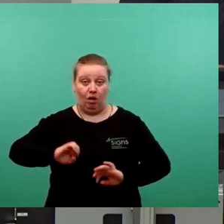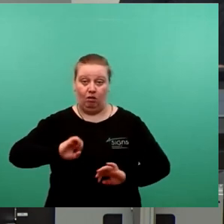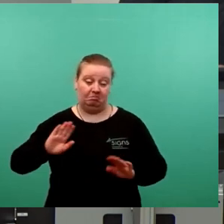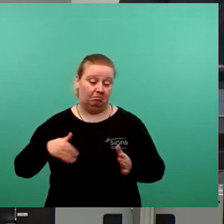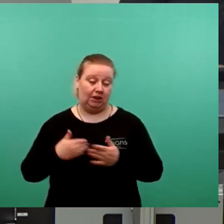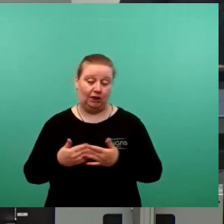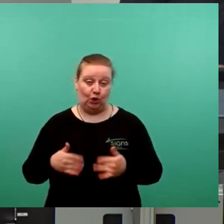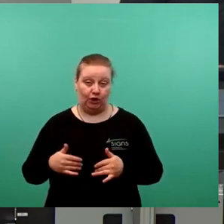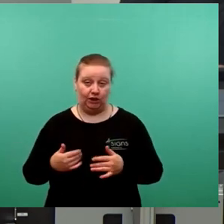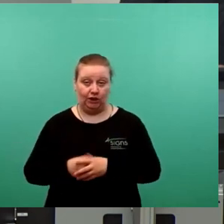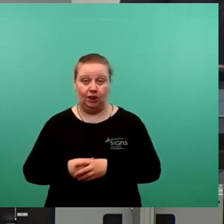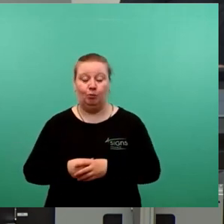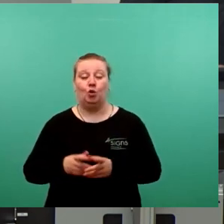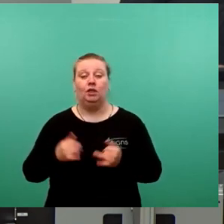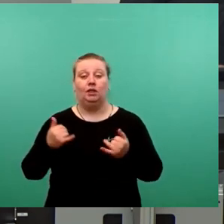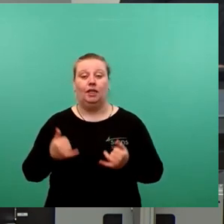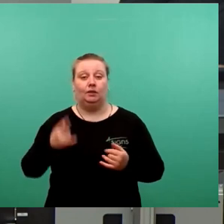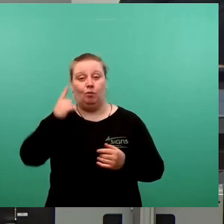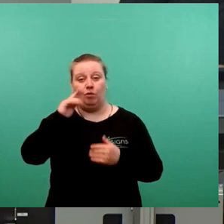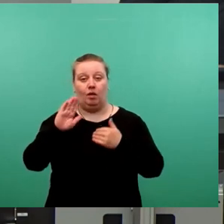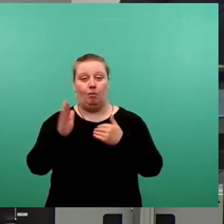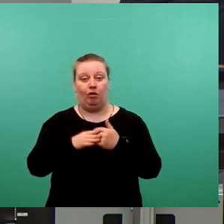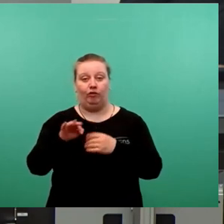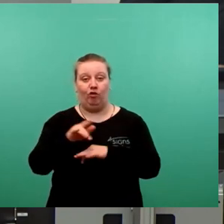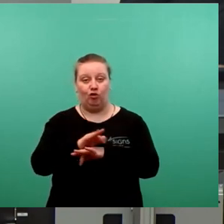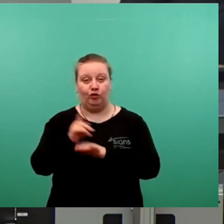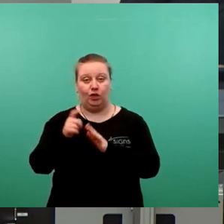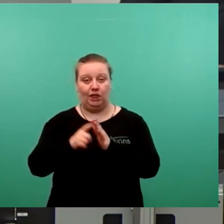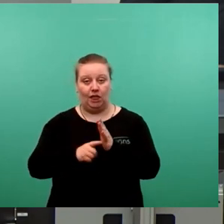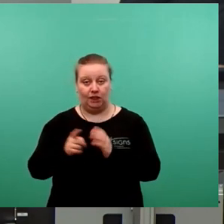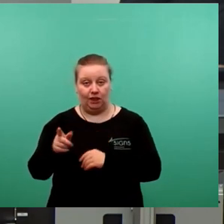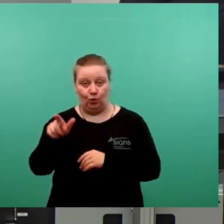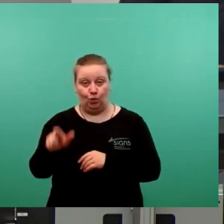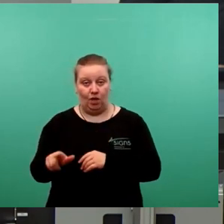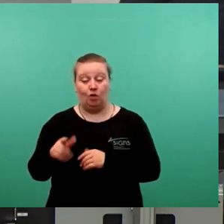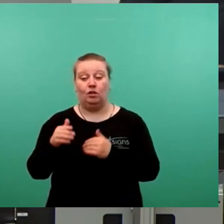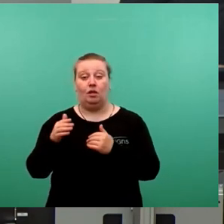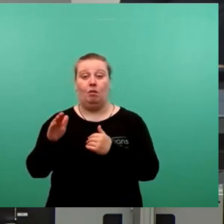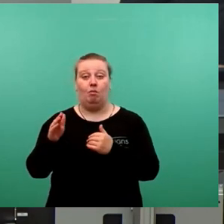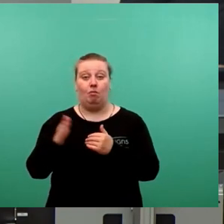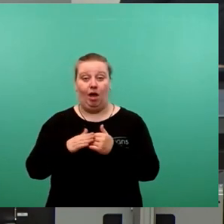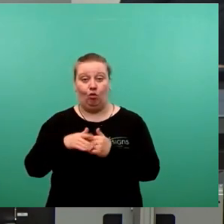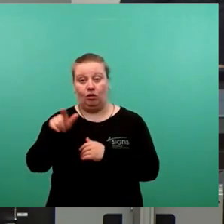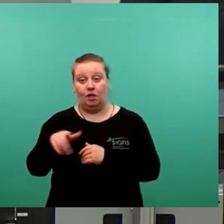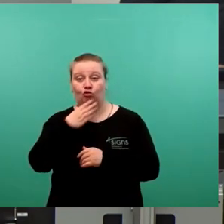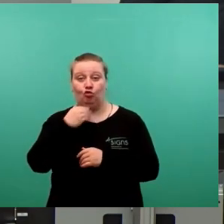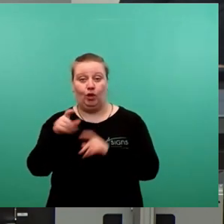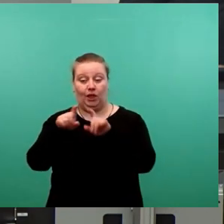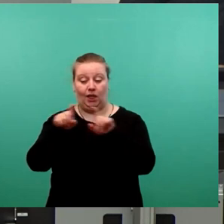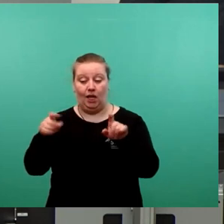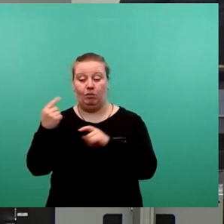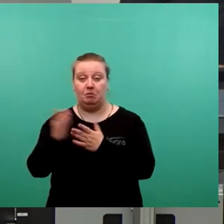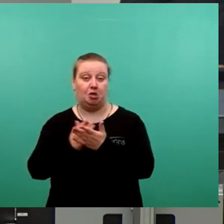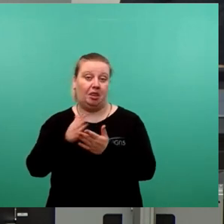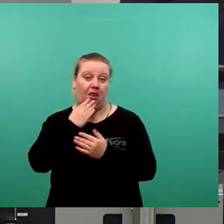Inzwischen sind wir angelangt bei einem Beigeordneten für Wirtschaft und Digitalisierung. Also einem Beigeordneten, der zwar einen wohlklingenden Titel, aber keine Entscheidungsbefugnis hat.